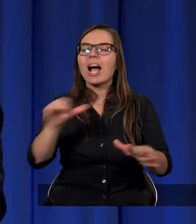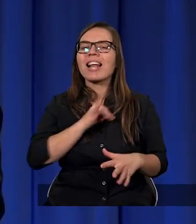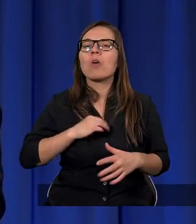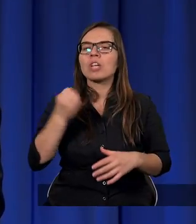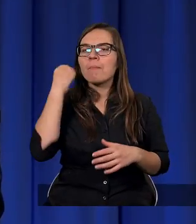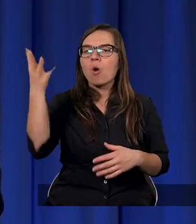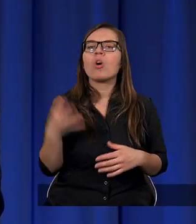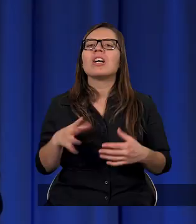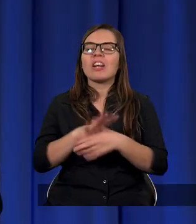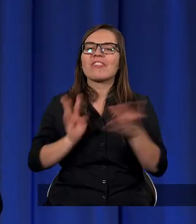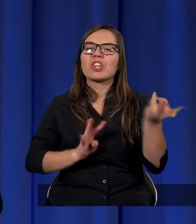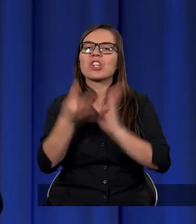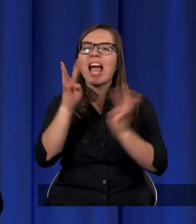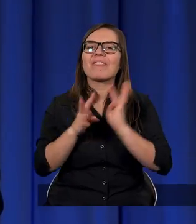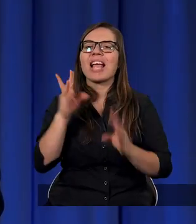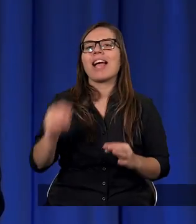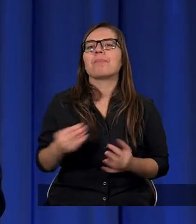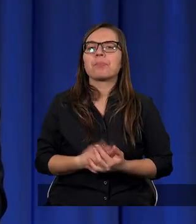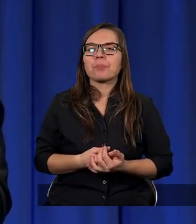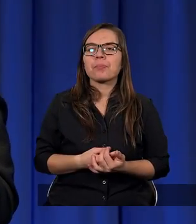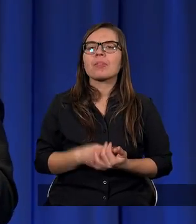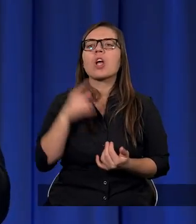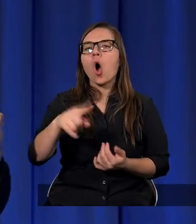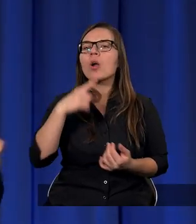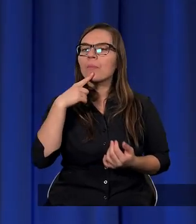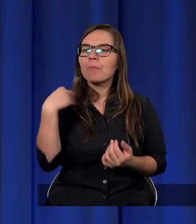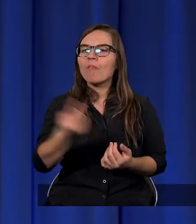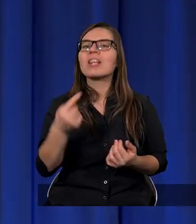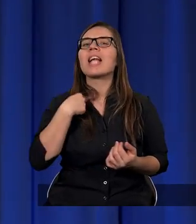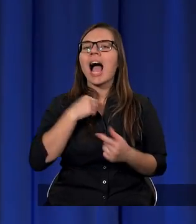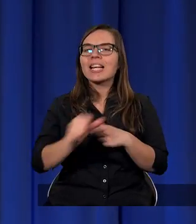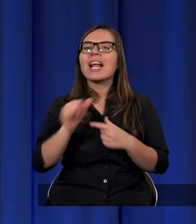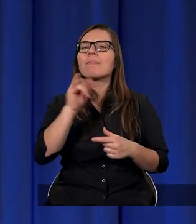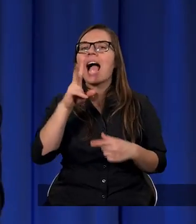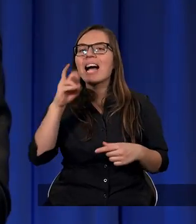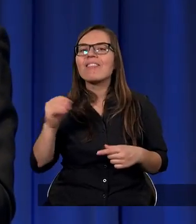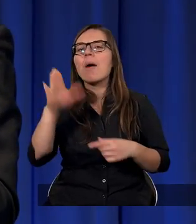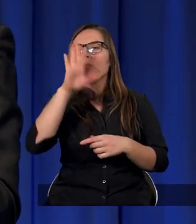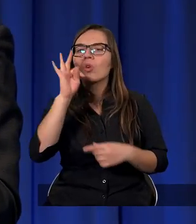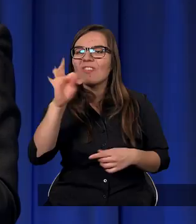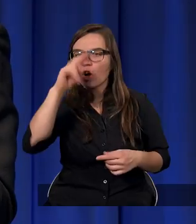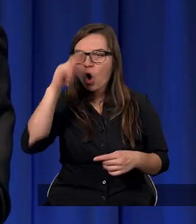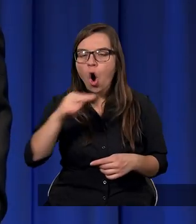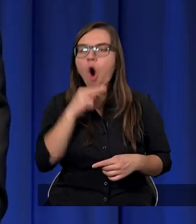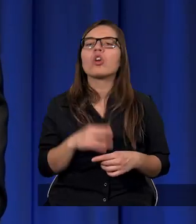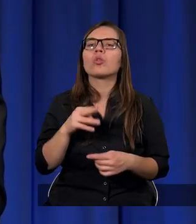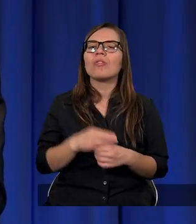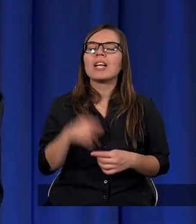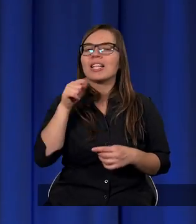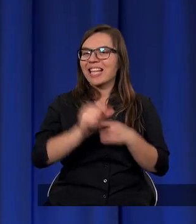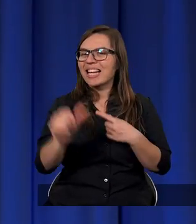się Mojżeszowi w krzewie. On powiedział sobie ja jestem Jachwę, ja jestem Bóg Twoich ojców, jestem